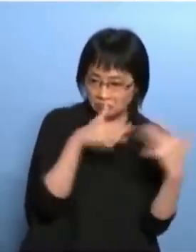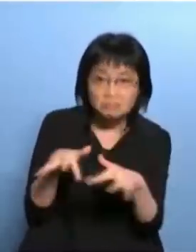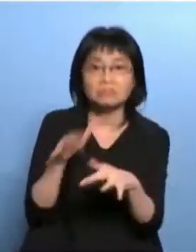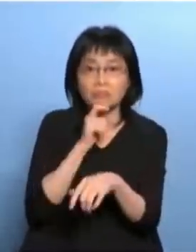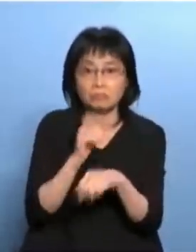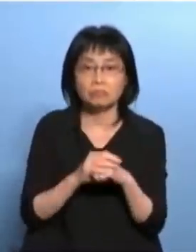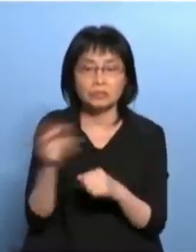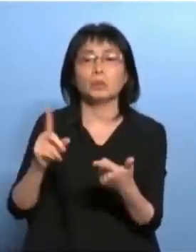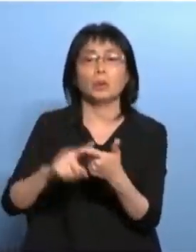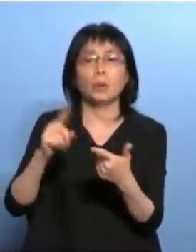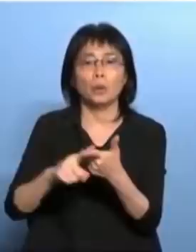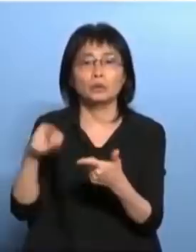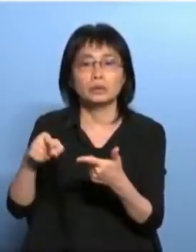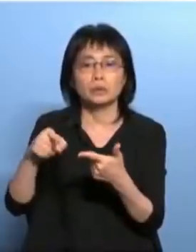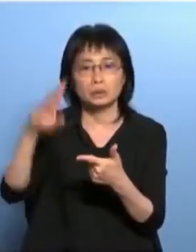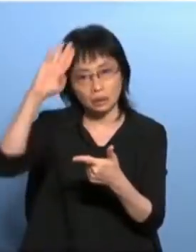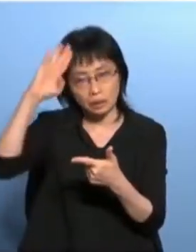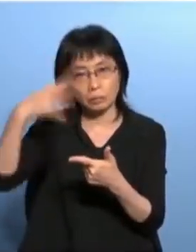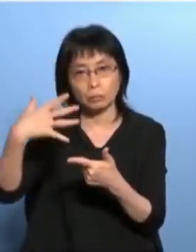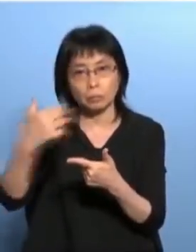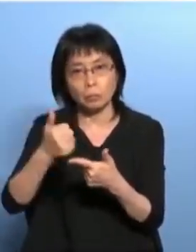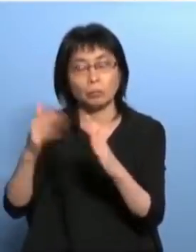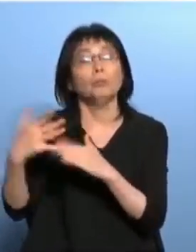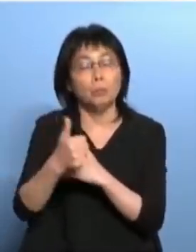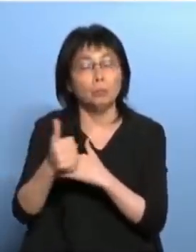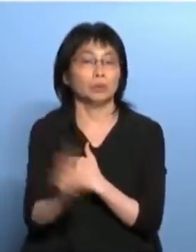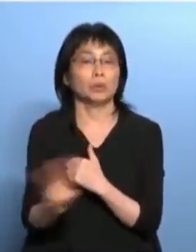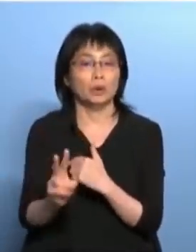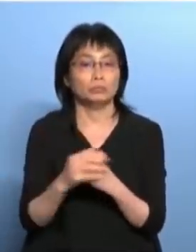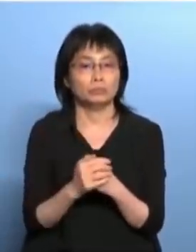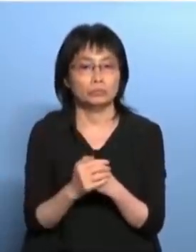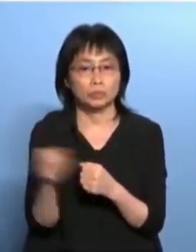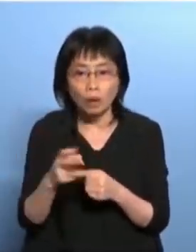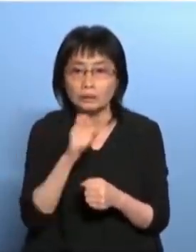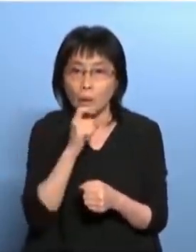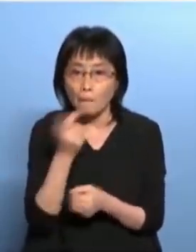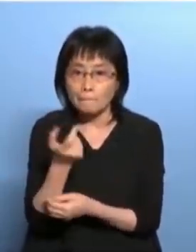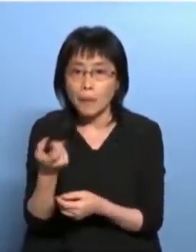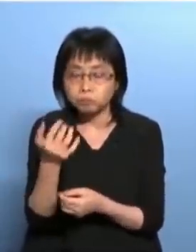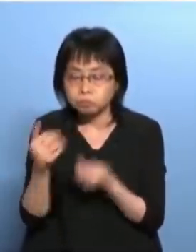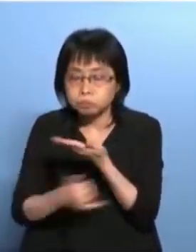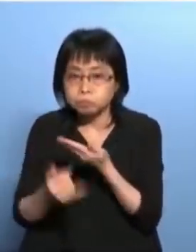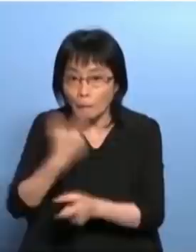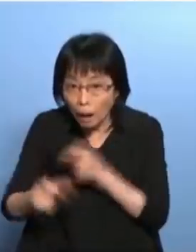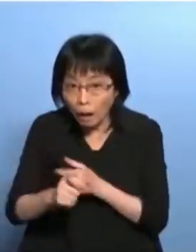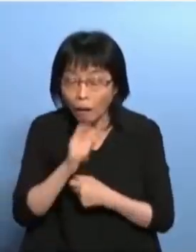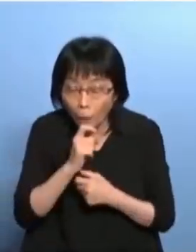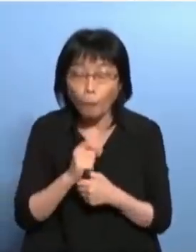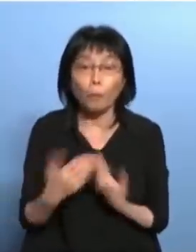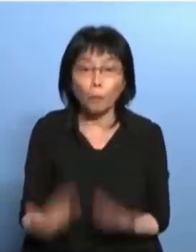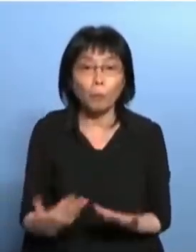处长也是这样跟着那些反黑组最黑的是他跟着去到深水埗特遣队